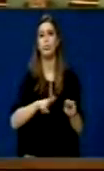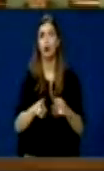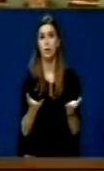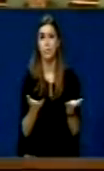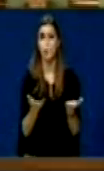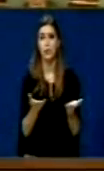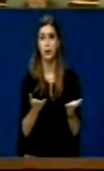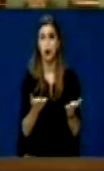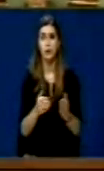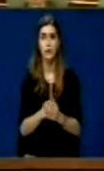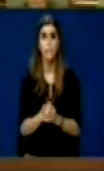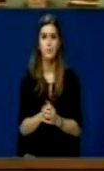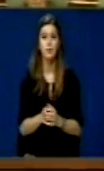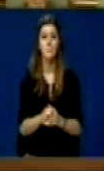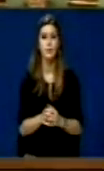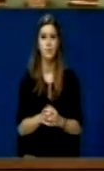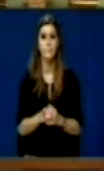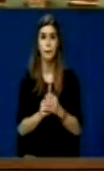viktime.